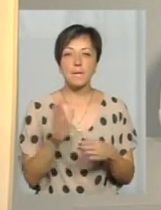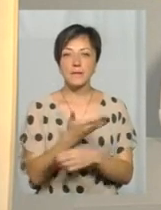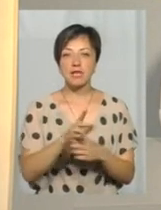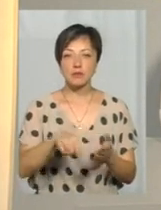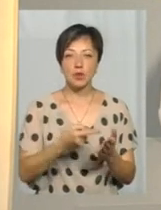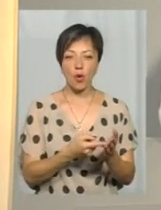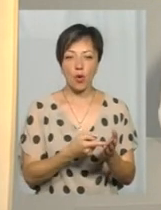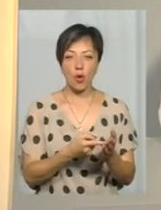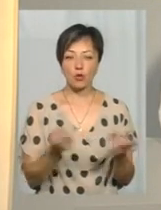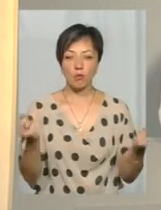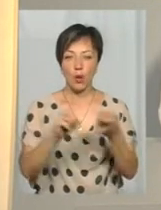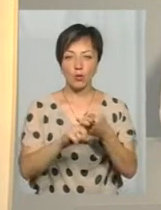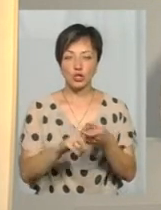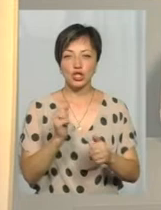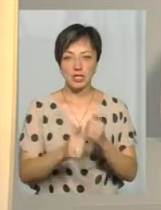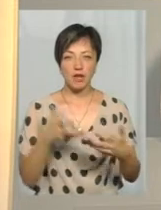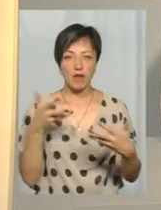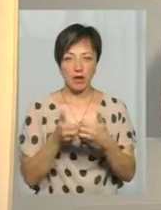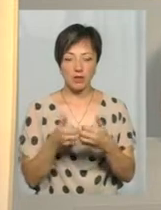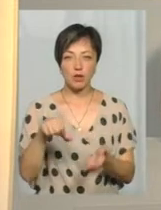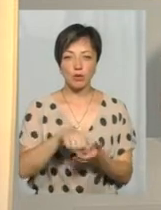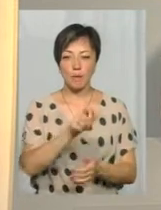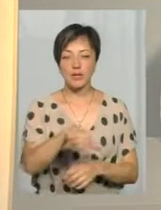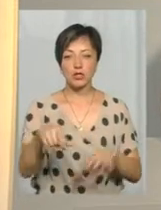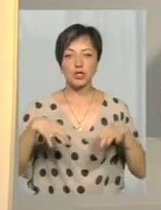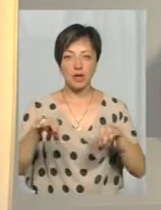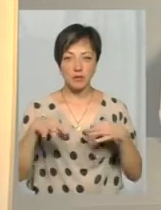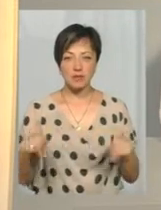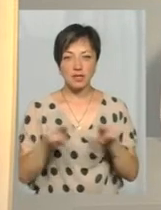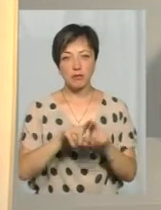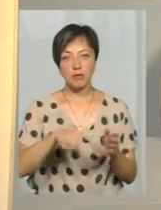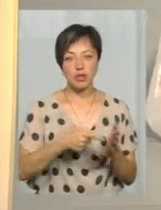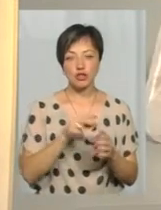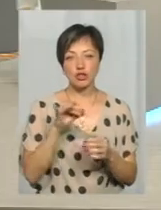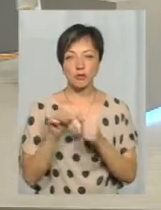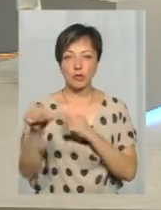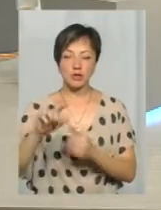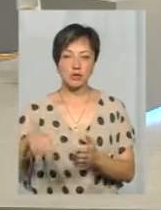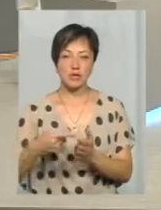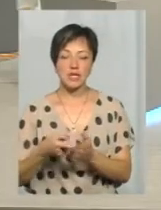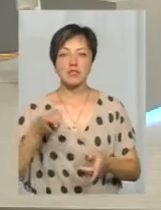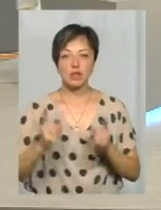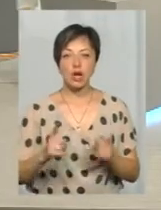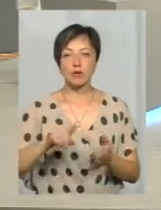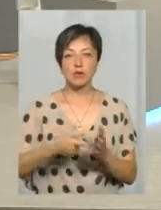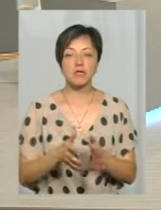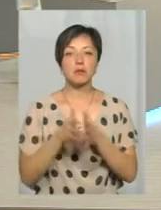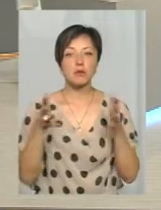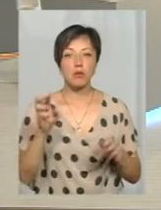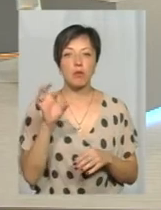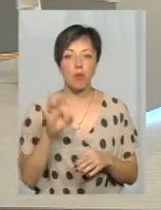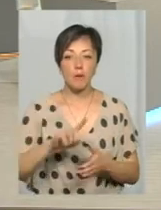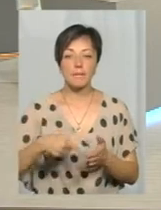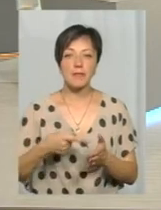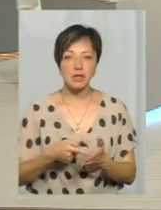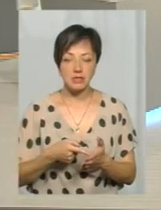сполучення? Частіше оці аварії за участю пасажирського транспорту все ж таки в місті чи позамістом? Звичайно, в місті їх найбільше, оскільки в